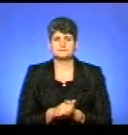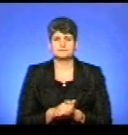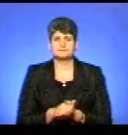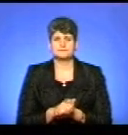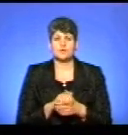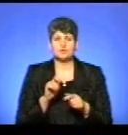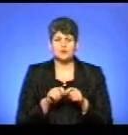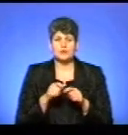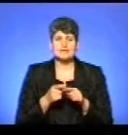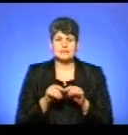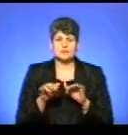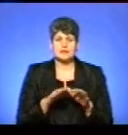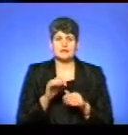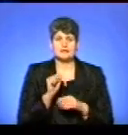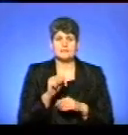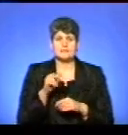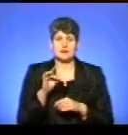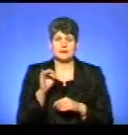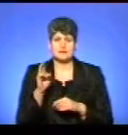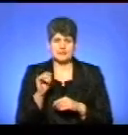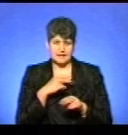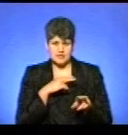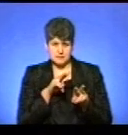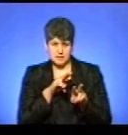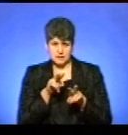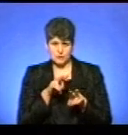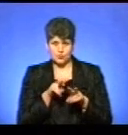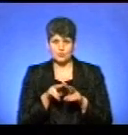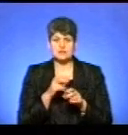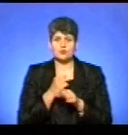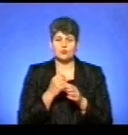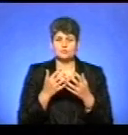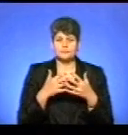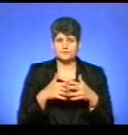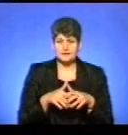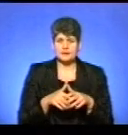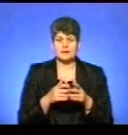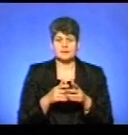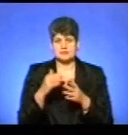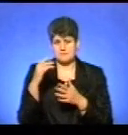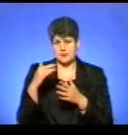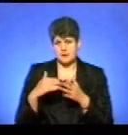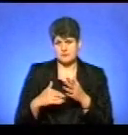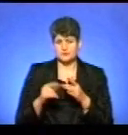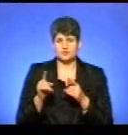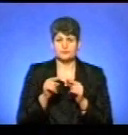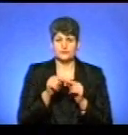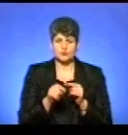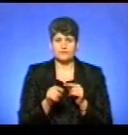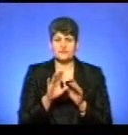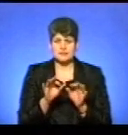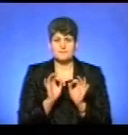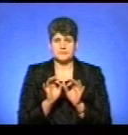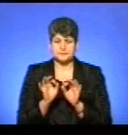Контролює цей процес Андрій Прицак. Я слідкую за роботою машинки, за параметрами слідкую, щоб воно все